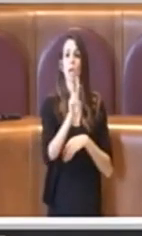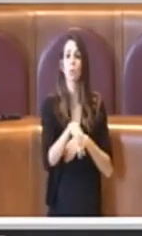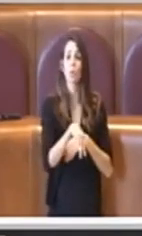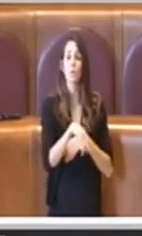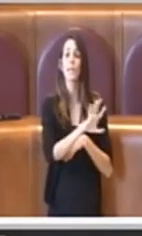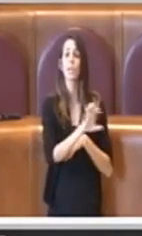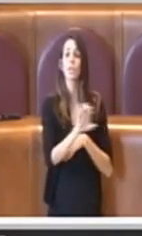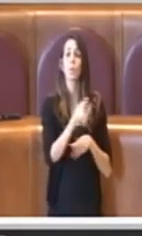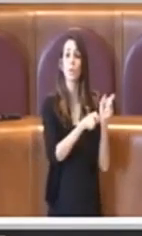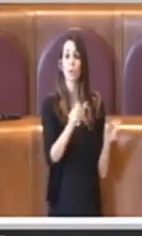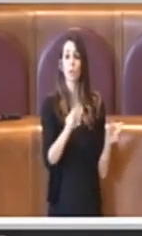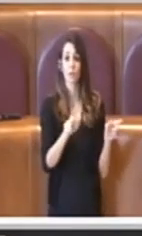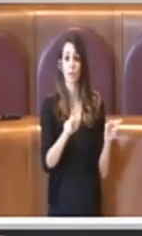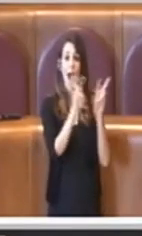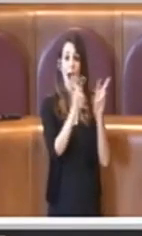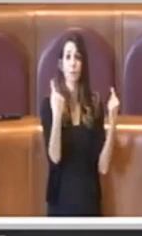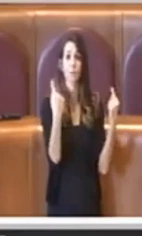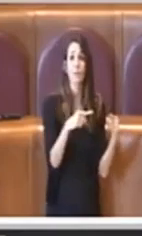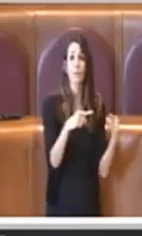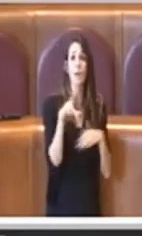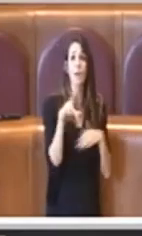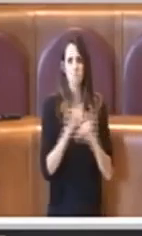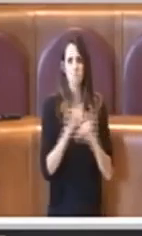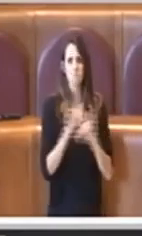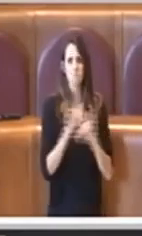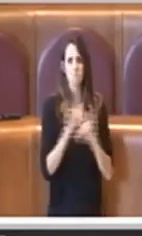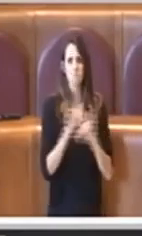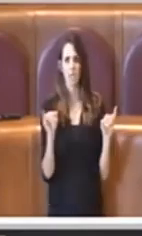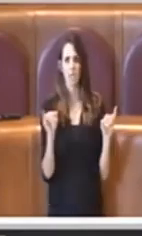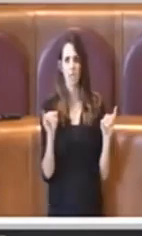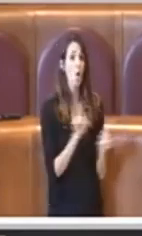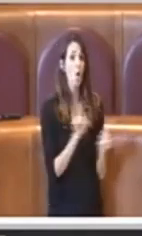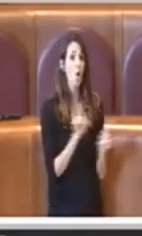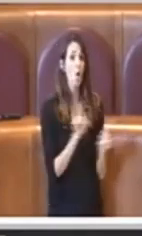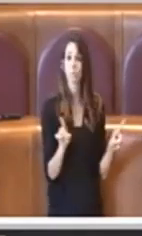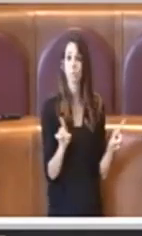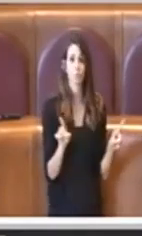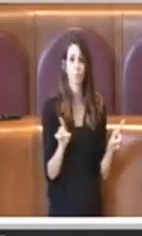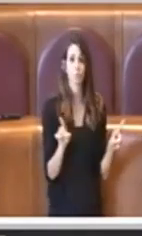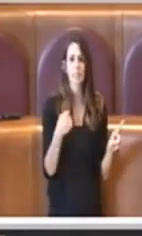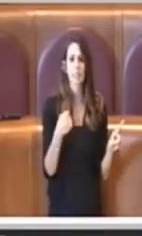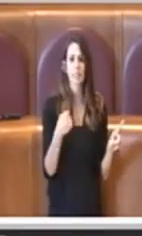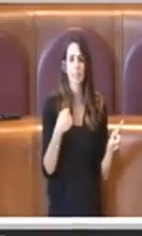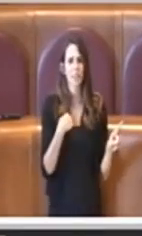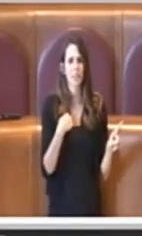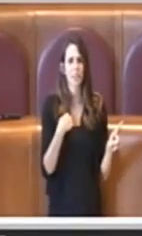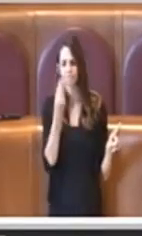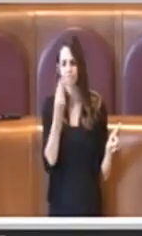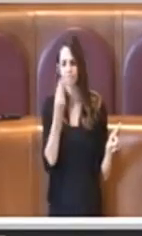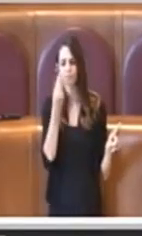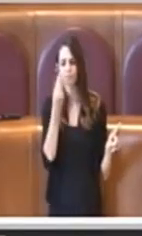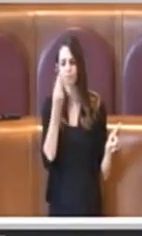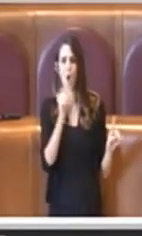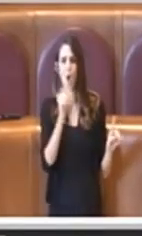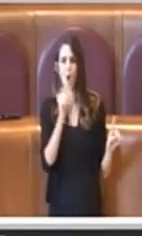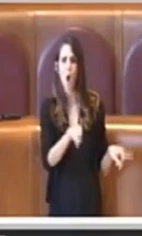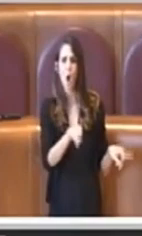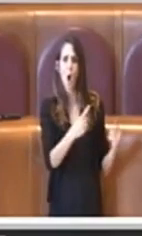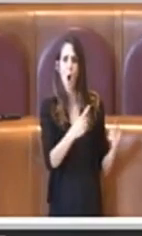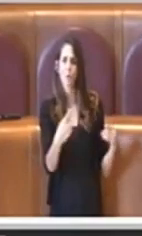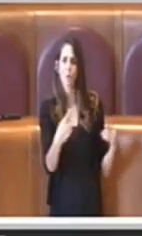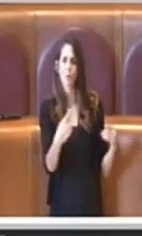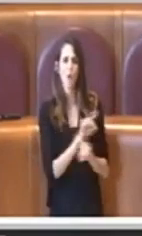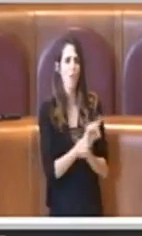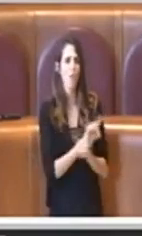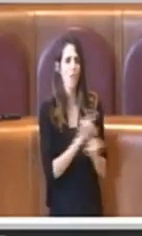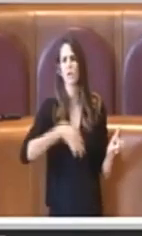persone e mi fa specie che le opposizioni che sono sempre state i paladini